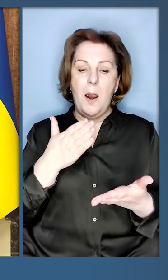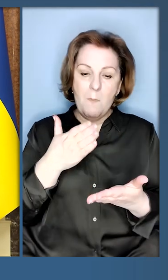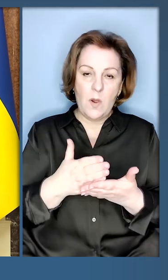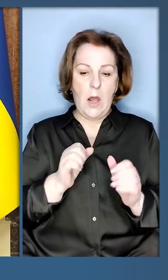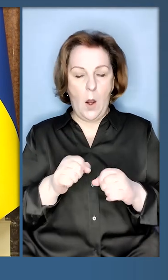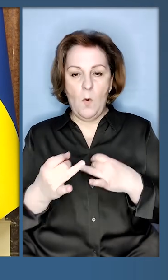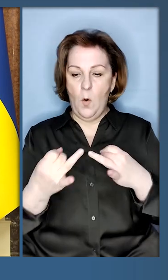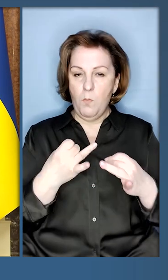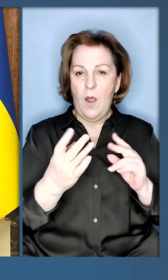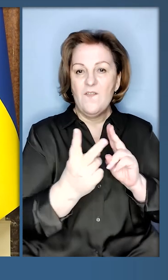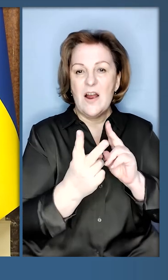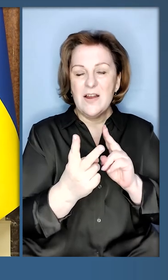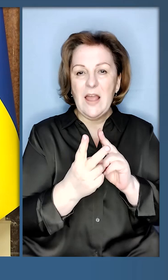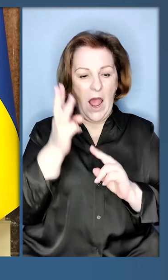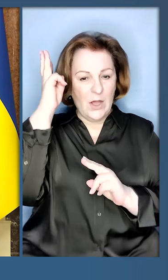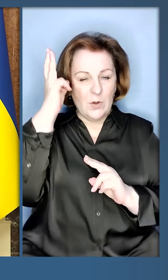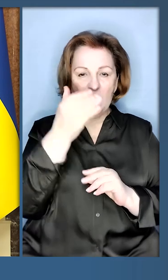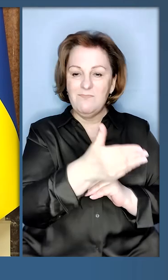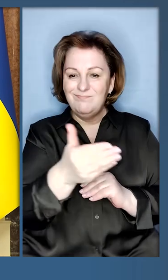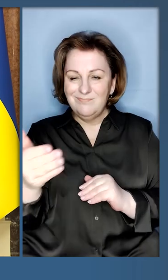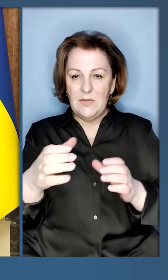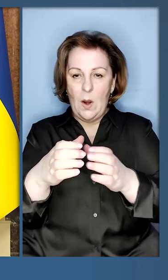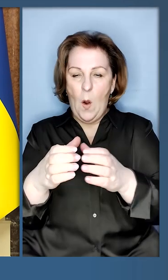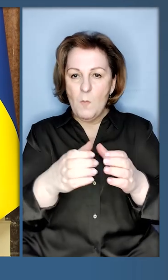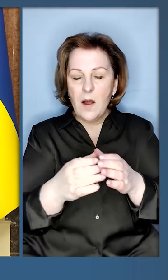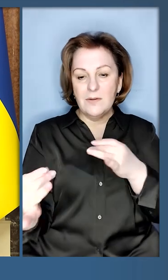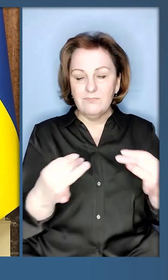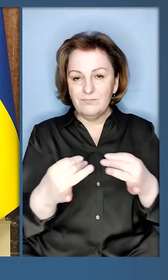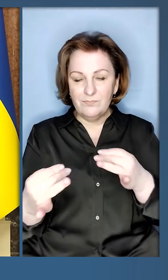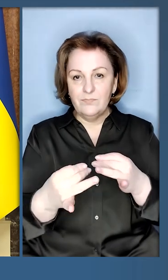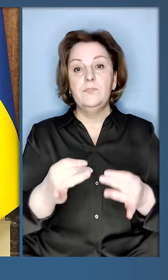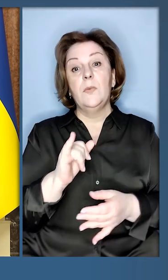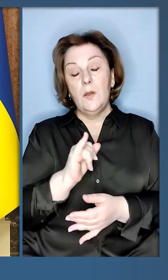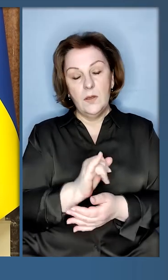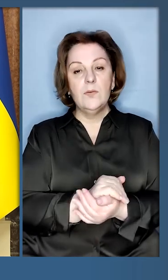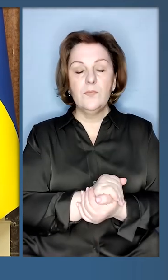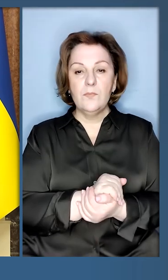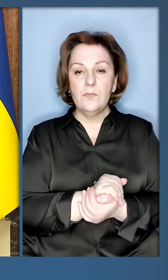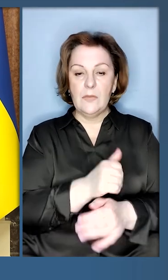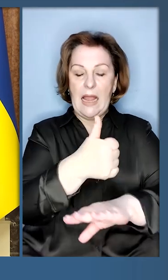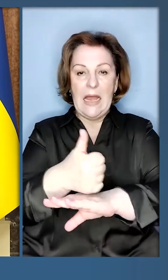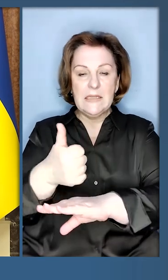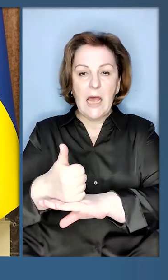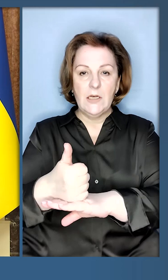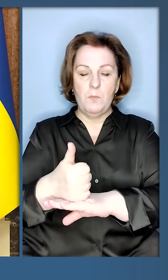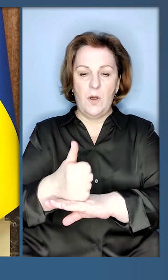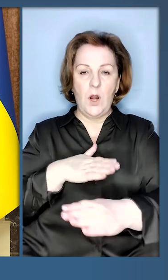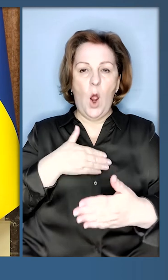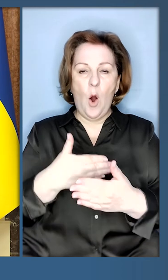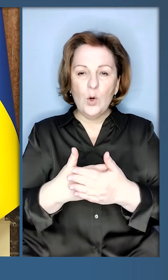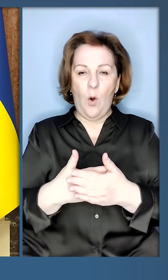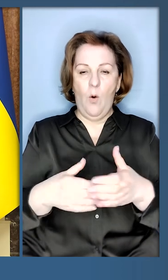поговорити, зустрітися з дипломатичними командами і з лідерами громадськості, які